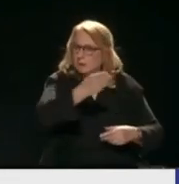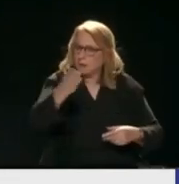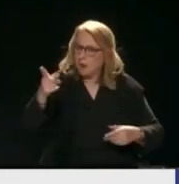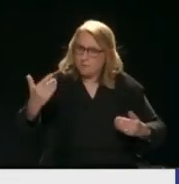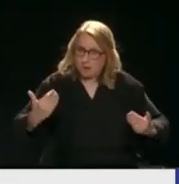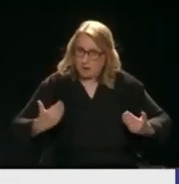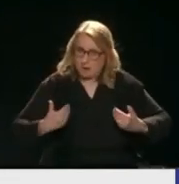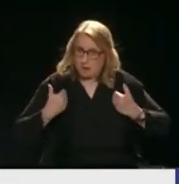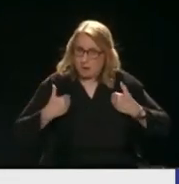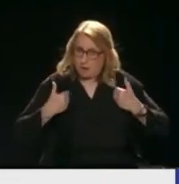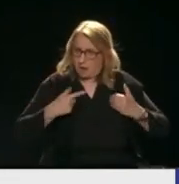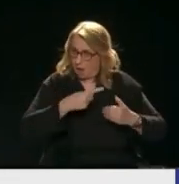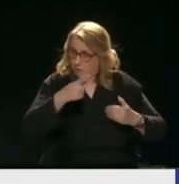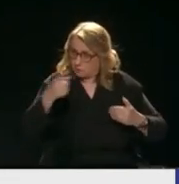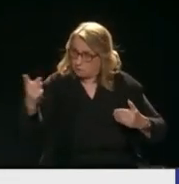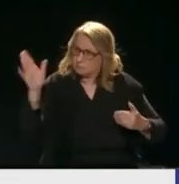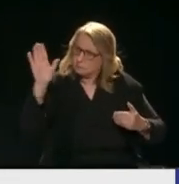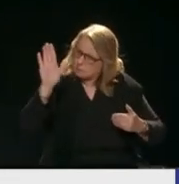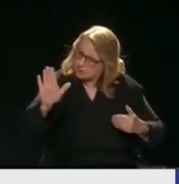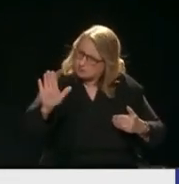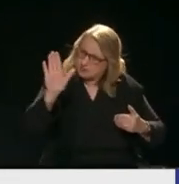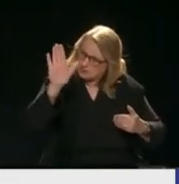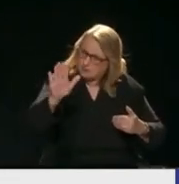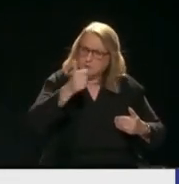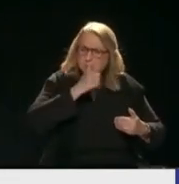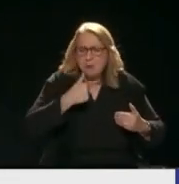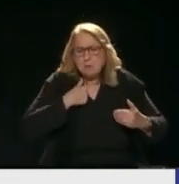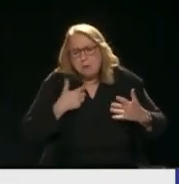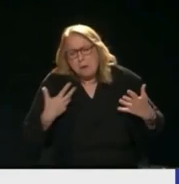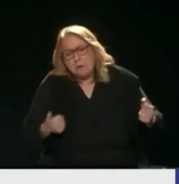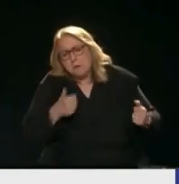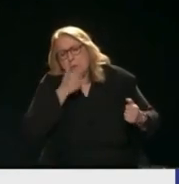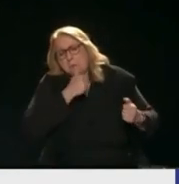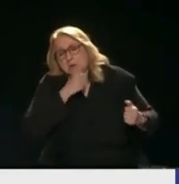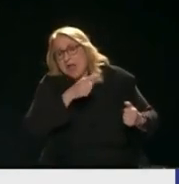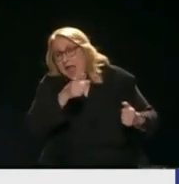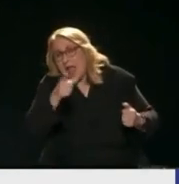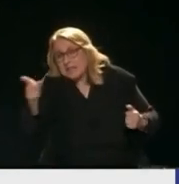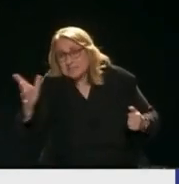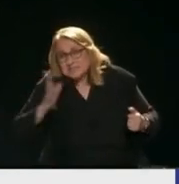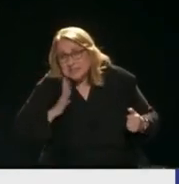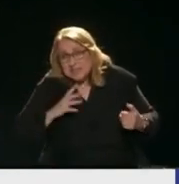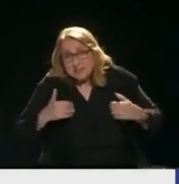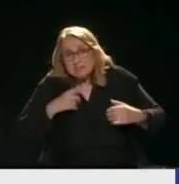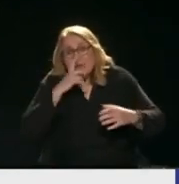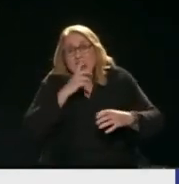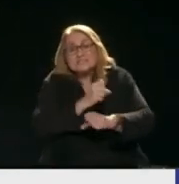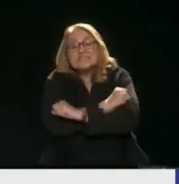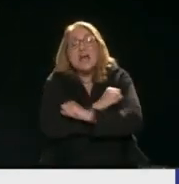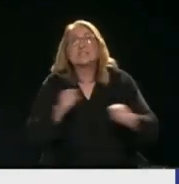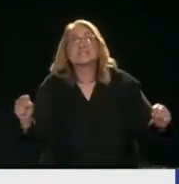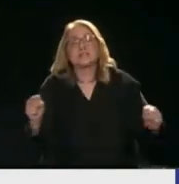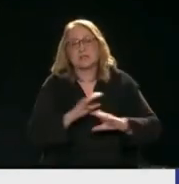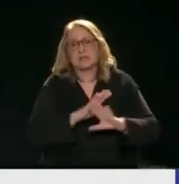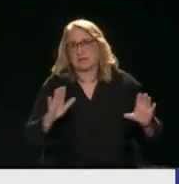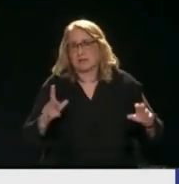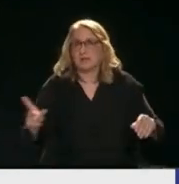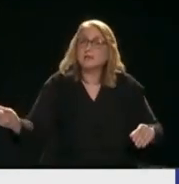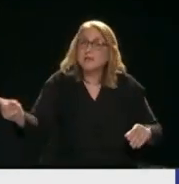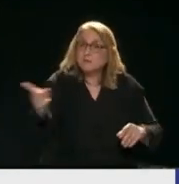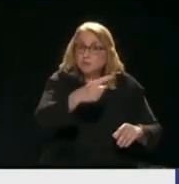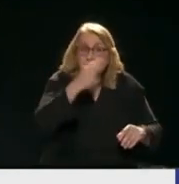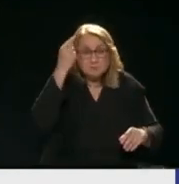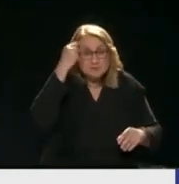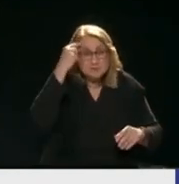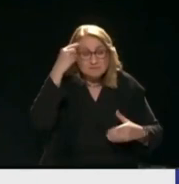κάτσε εγώ έχω υπομονή Εσύ δεν αντέχεις άλλο Και κανένας δεν αντέχει Άρα πρέπει να κατανοήσουμε το τι συμβαίνει Και γιατί πρέπει να ψηφίσουν